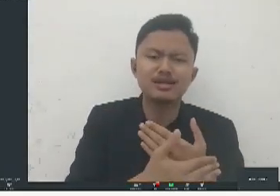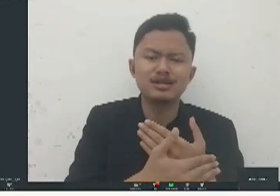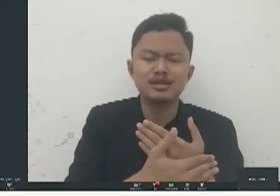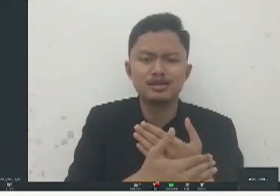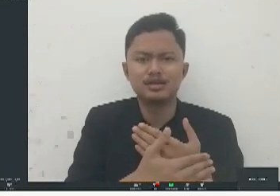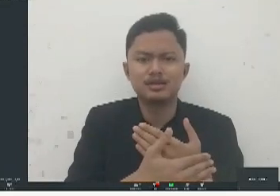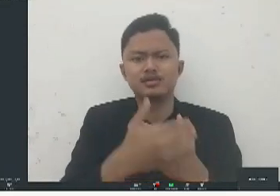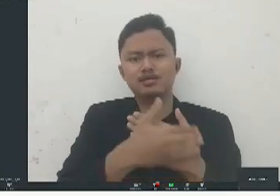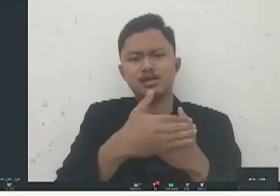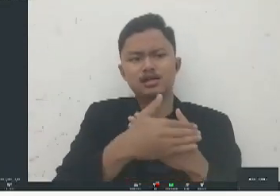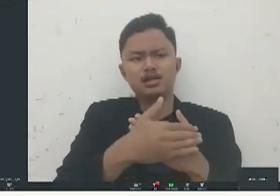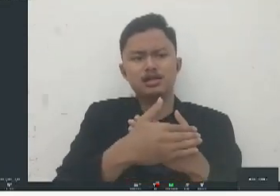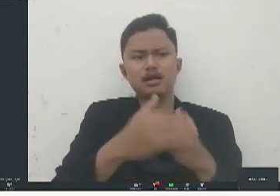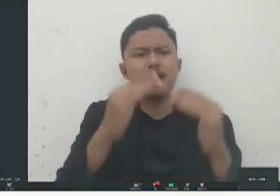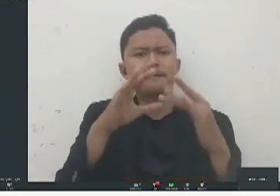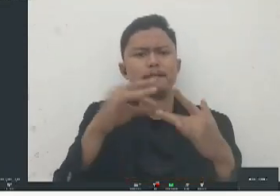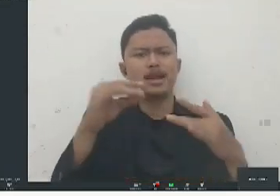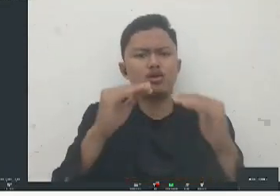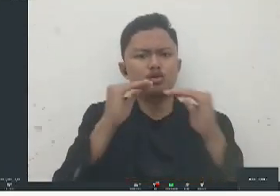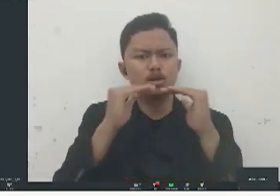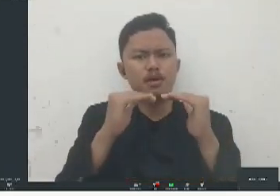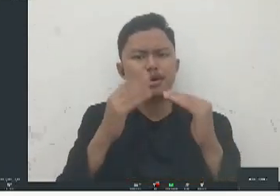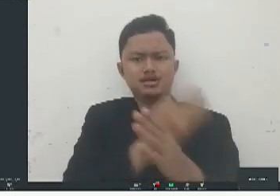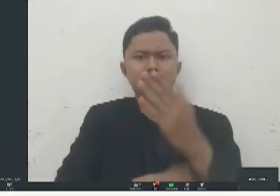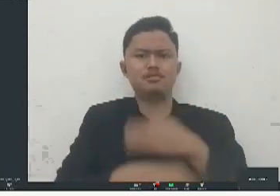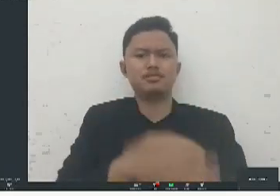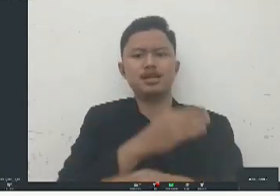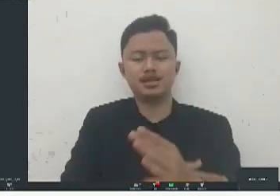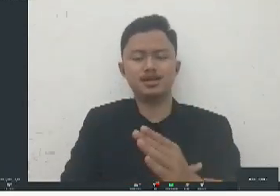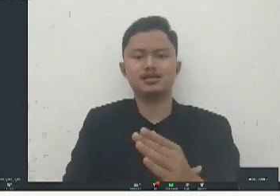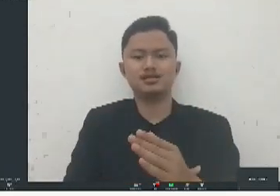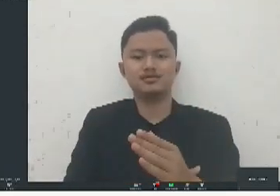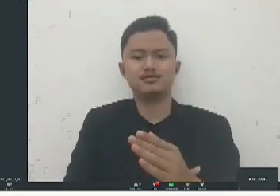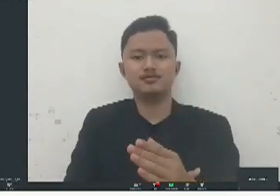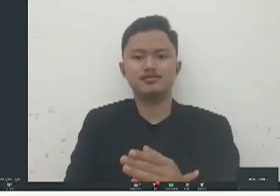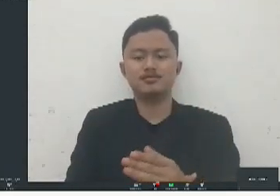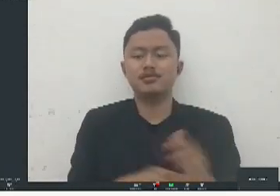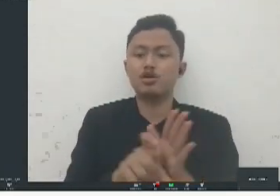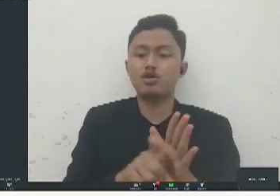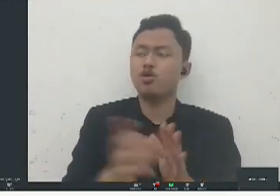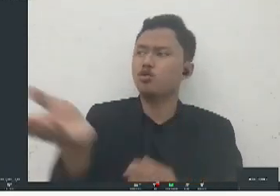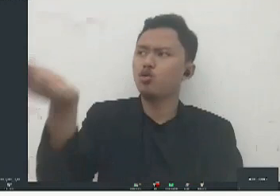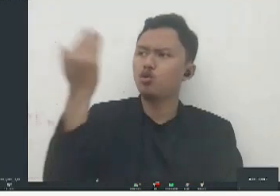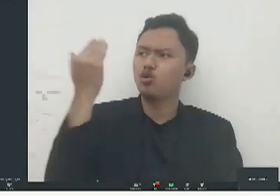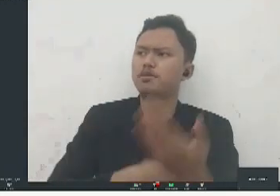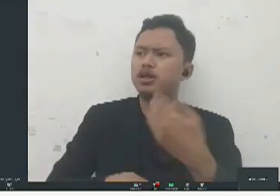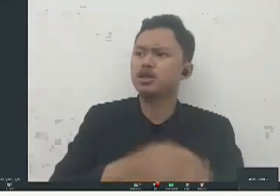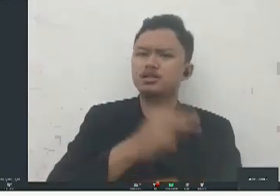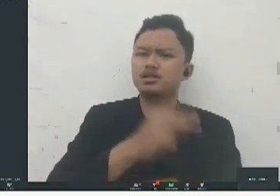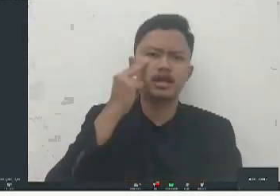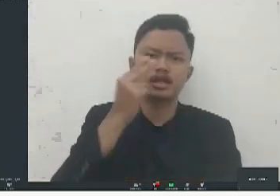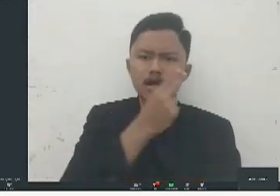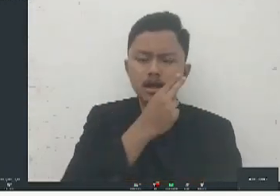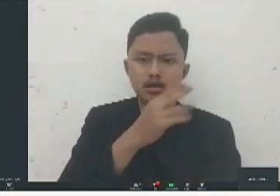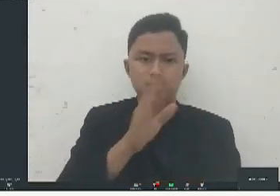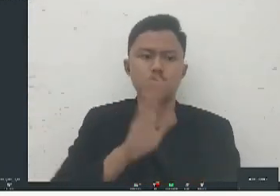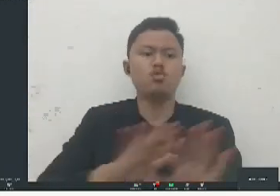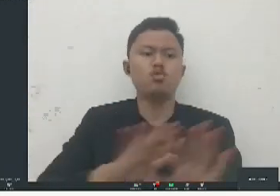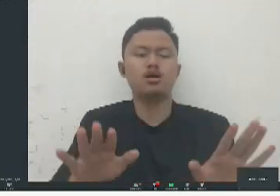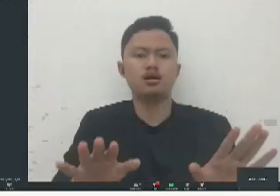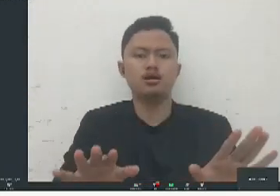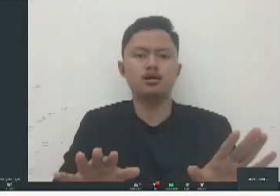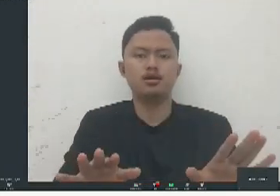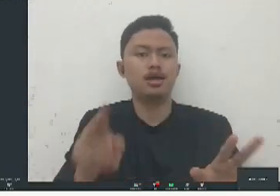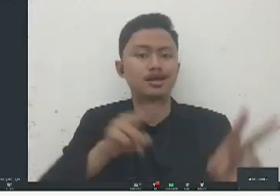indikator utama memang disabilitasnya disabilitasnya misalnya kayak dulu guna netra ya biasanya mijit misalnya dicarikan pekerjaannya